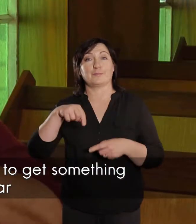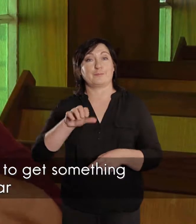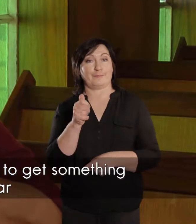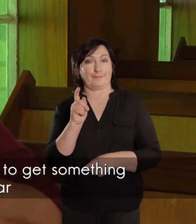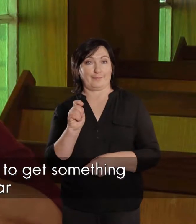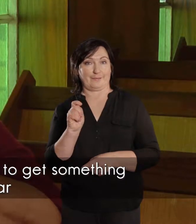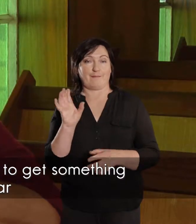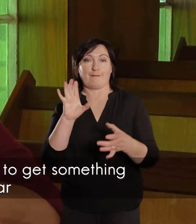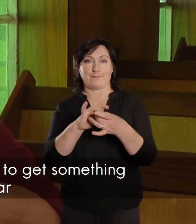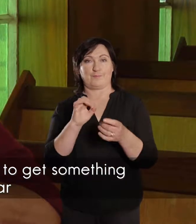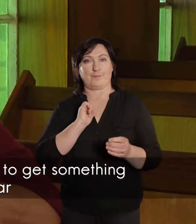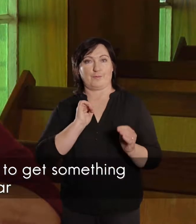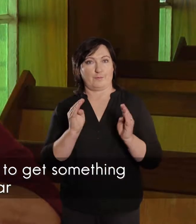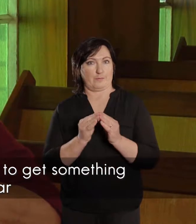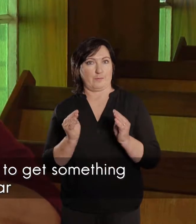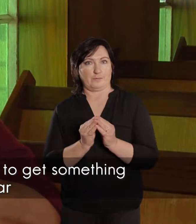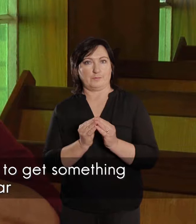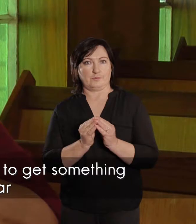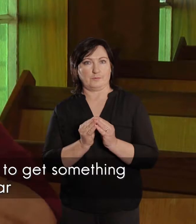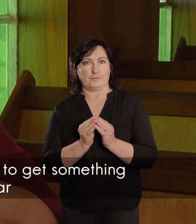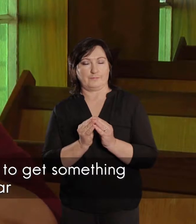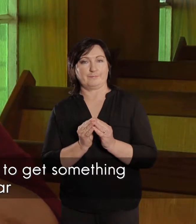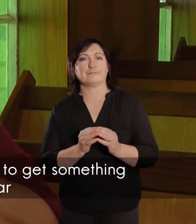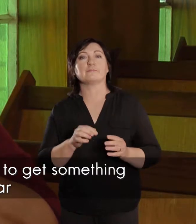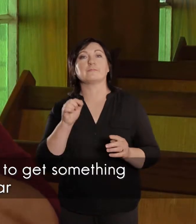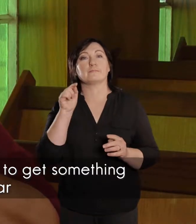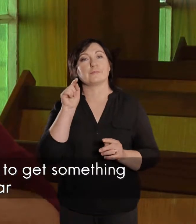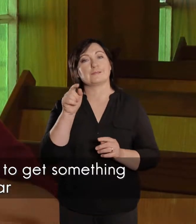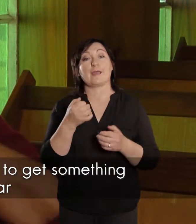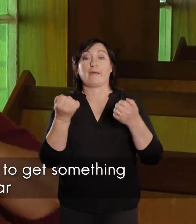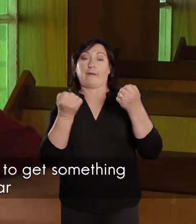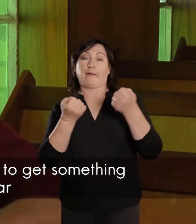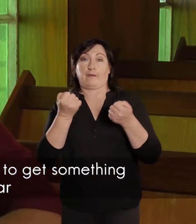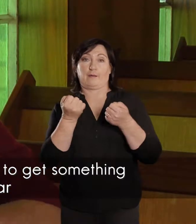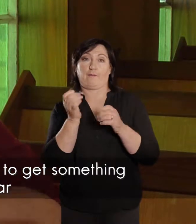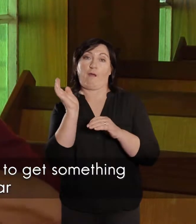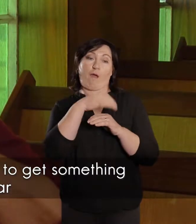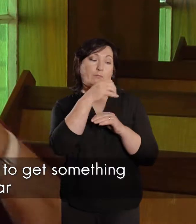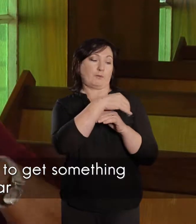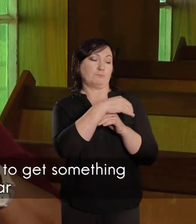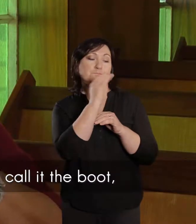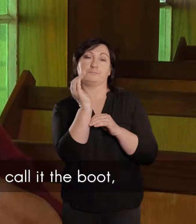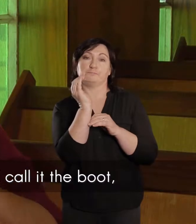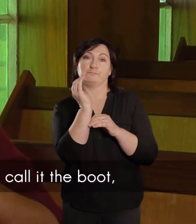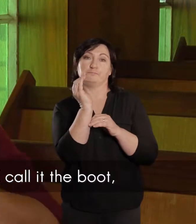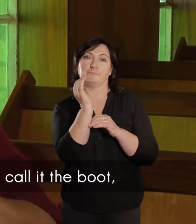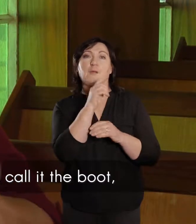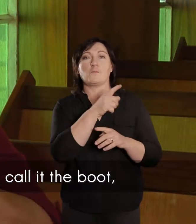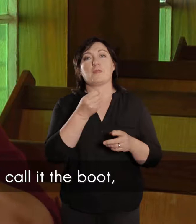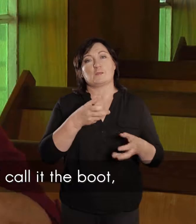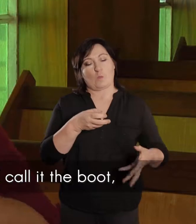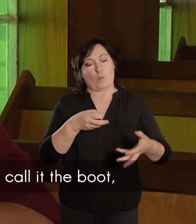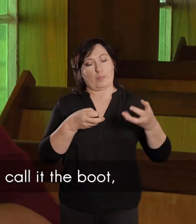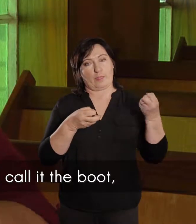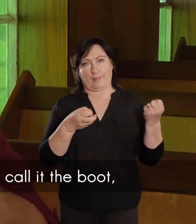Dominie Pet by ons huis aangekom, en iets moest, hy vir my die boed het haal achter, sy mis kattebak,